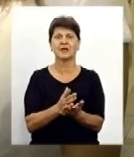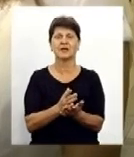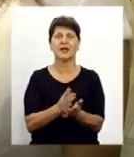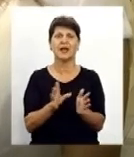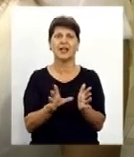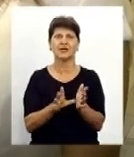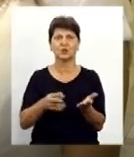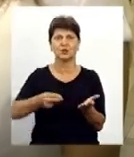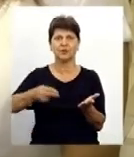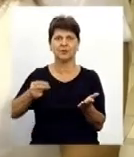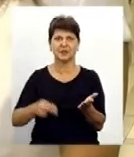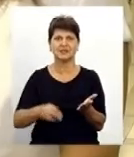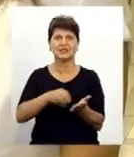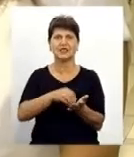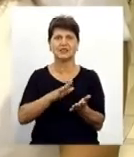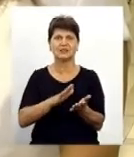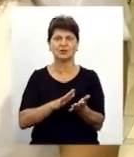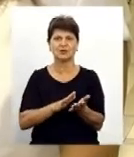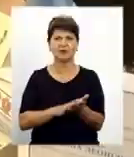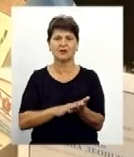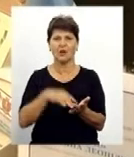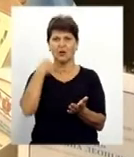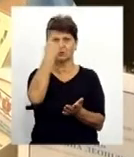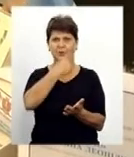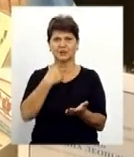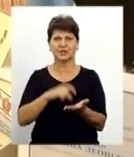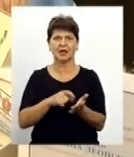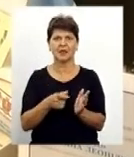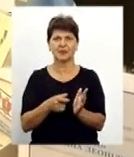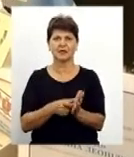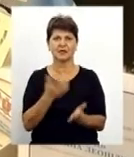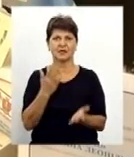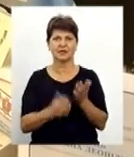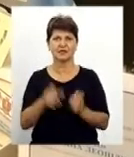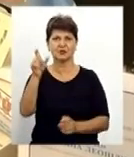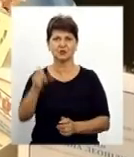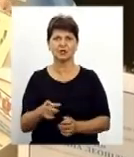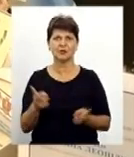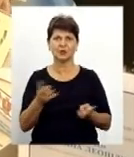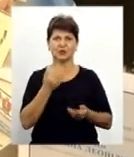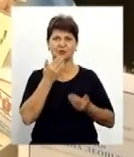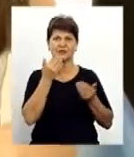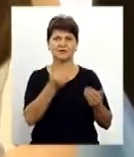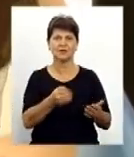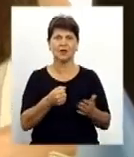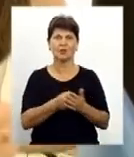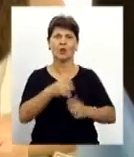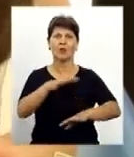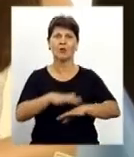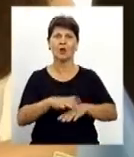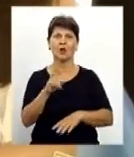України в своєму особистому кабінеті. Якщо, наприклад, людині потрібно звернутися до банку,